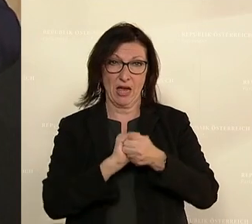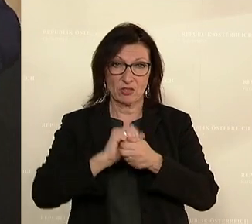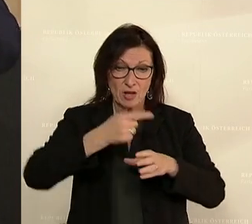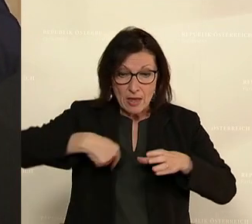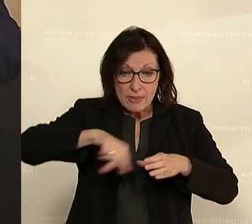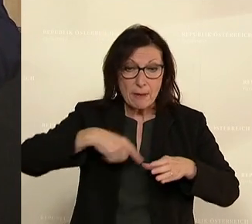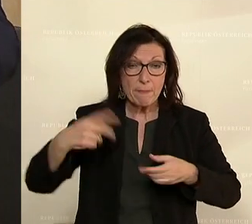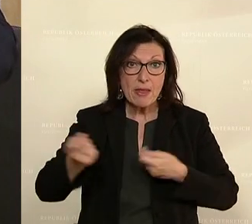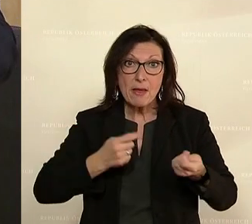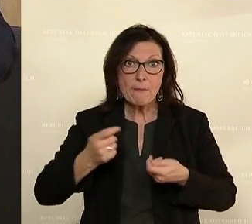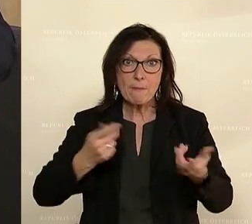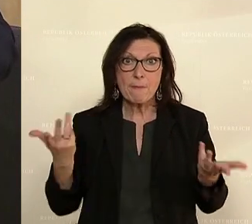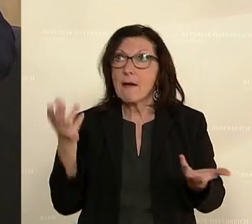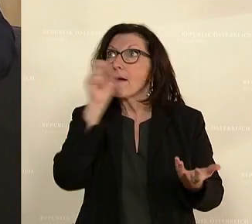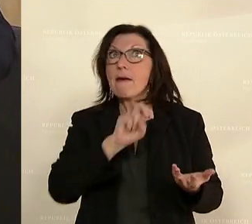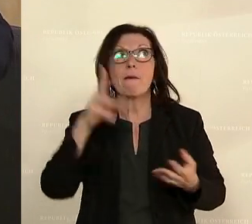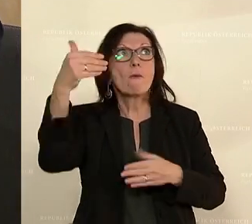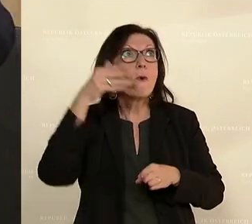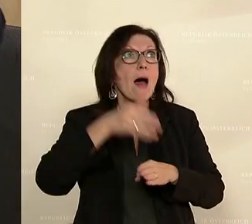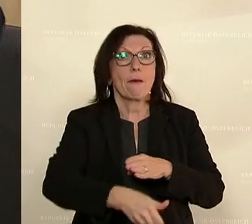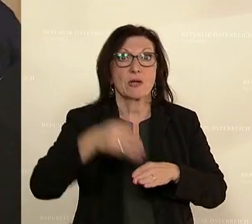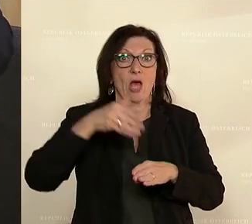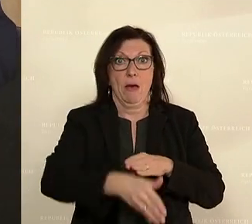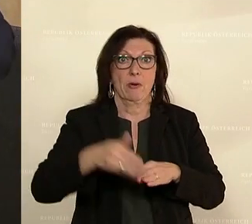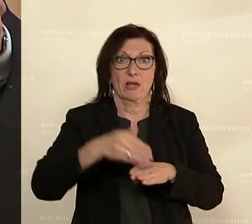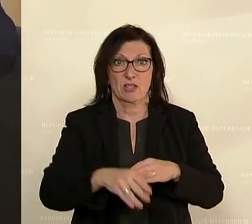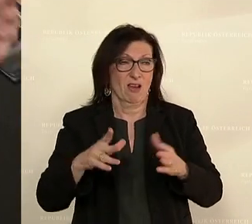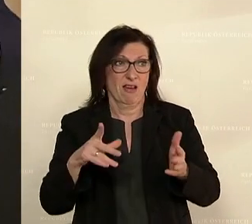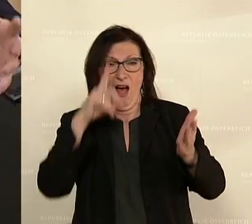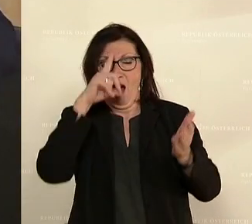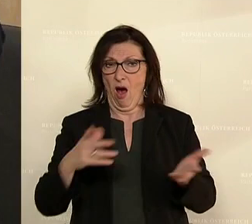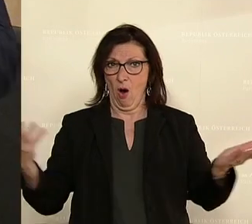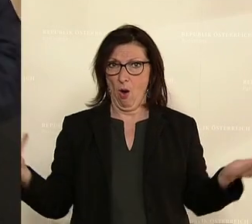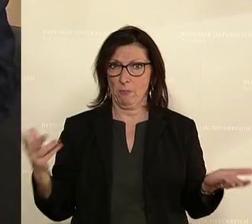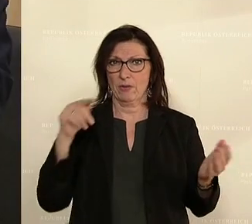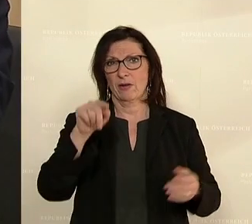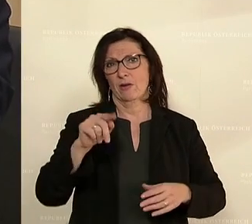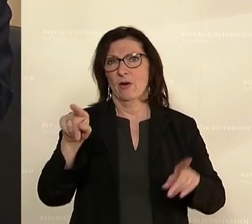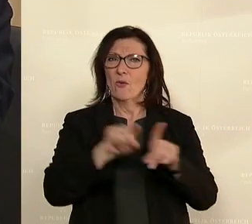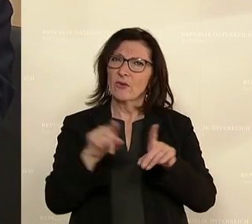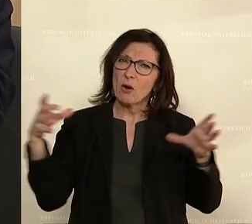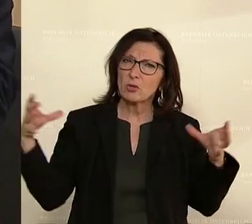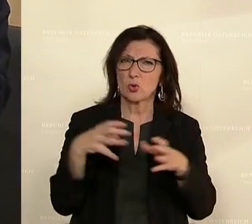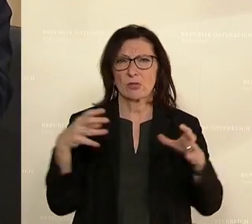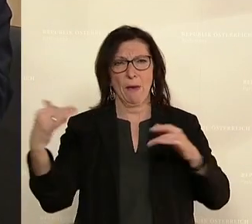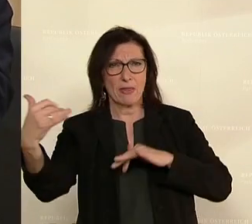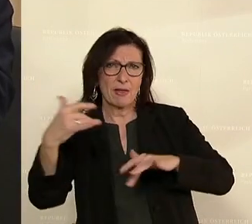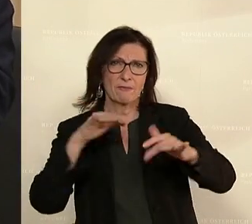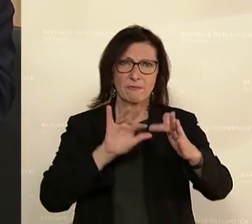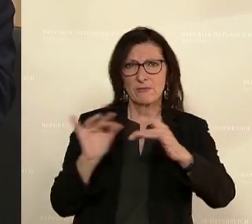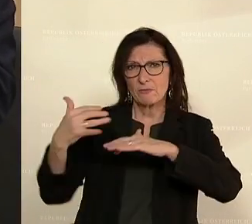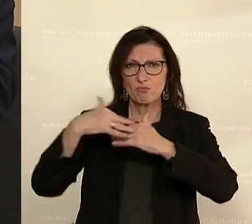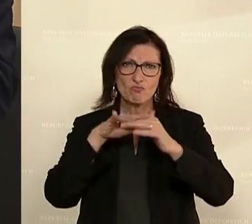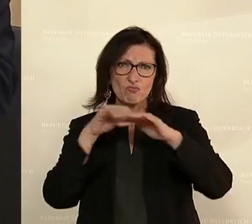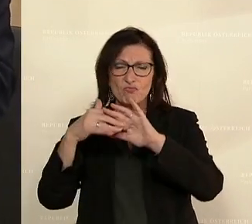im weitesten Sinne, im besten Sinne des Wortes. Und um dadurch auch diese Evercloser Union, das Zusammenwirken und Zusammenwachsen zu